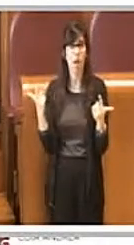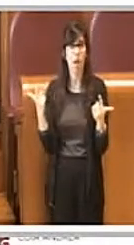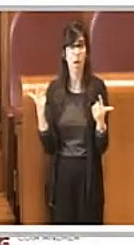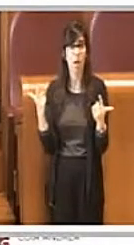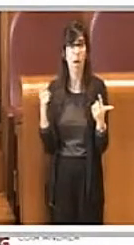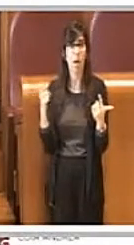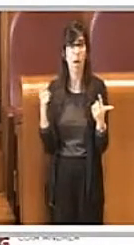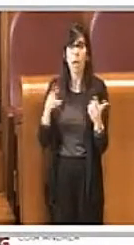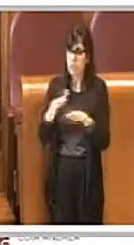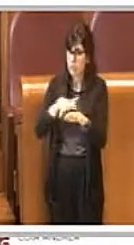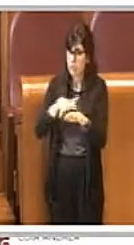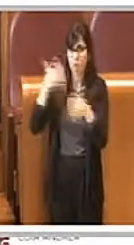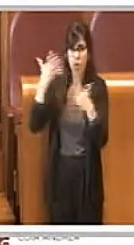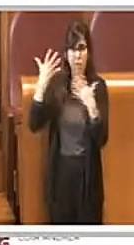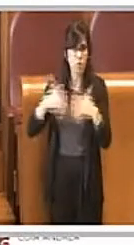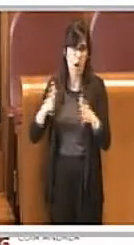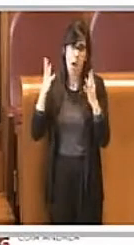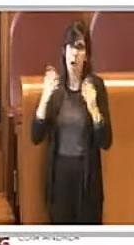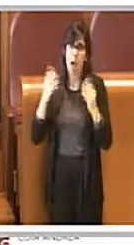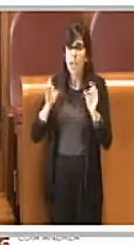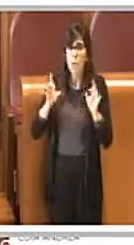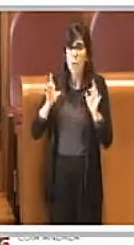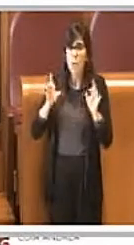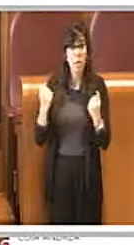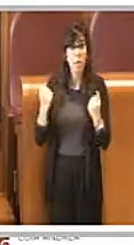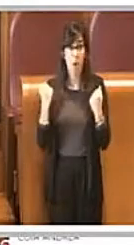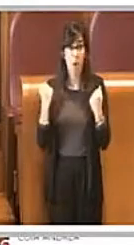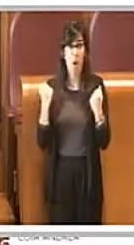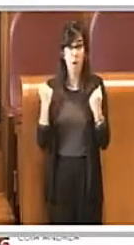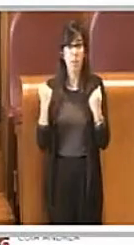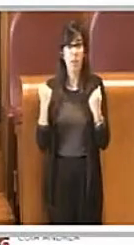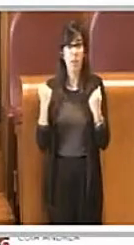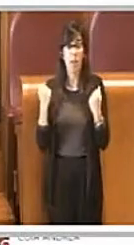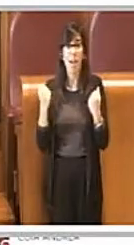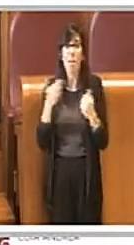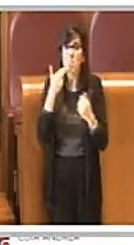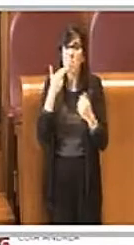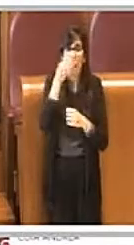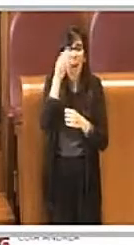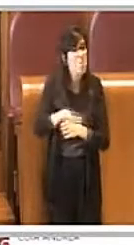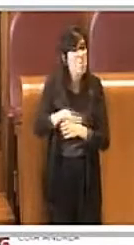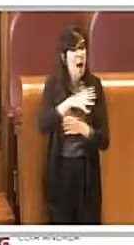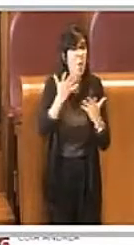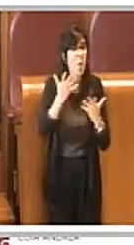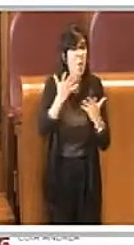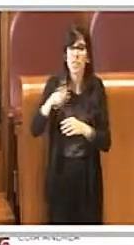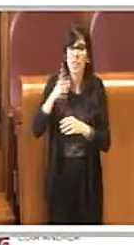attanagliata dal traffico e dall'inquinamento, e, diciamo, priva di parchi e di zone a verde.